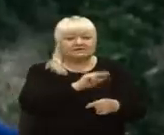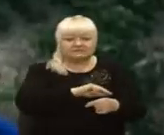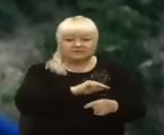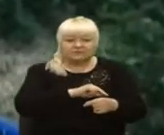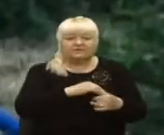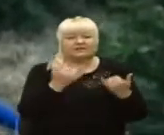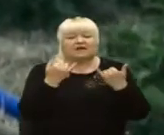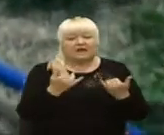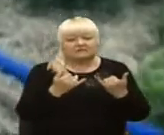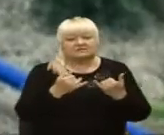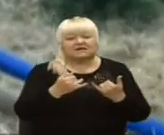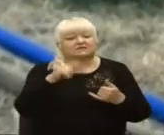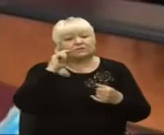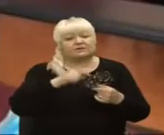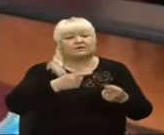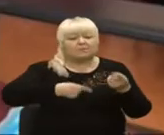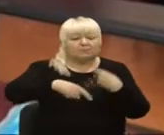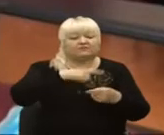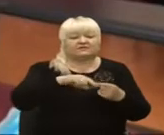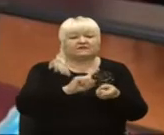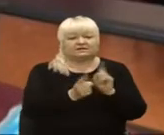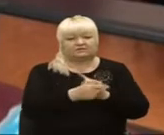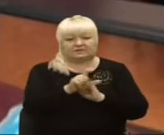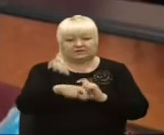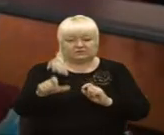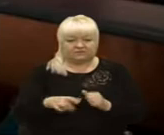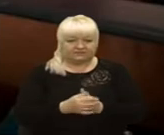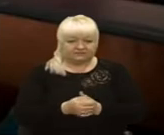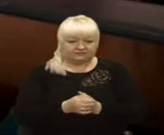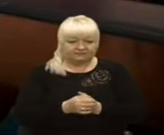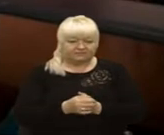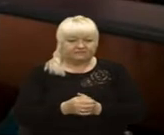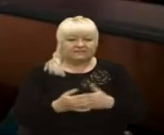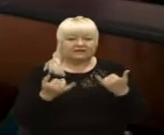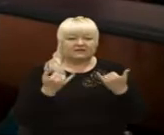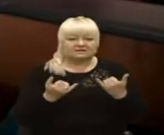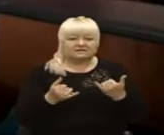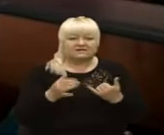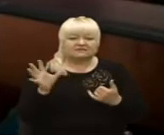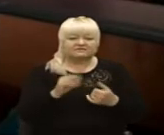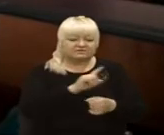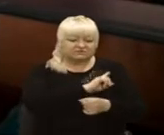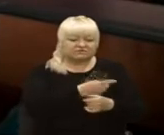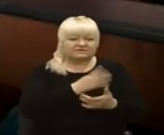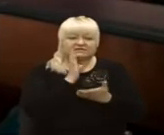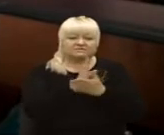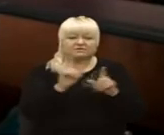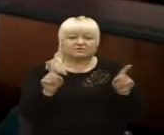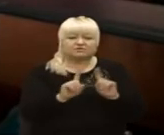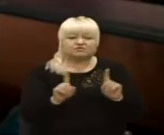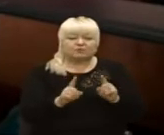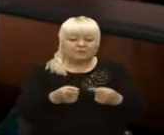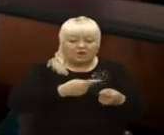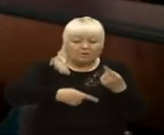повертає українців з-за кордону. Зараз всі усилля уряду сприймовані на те, щоб повертати